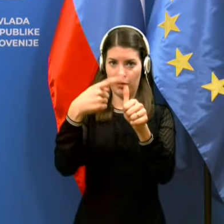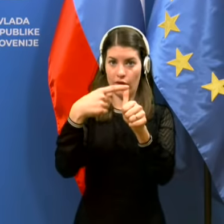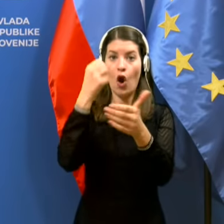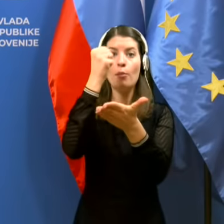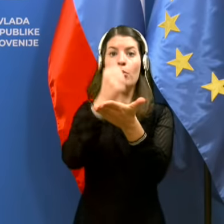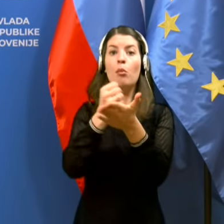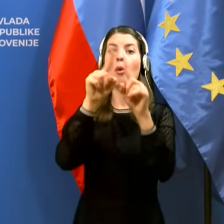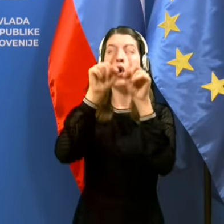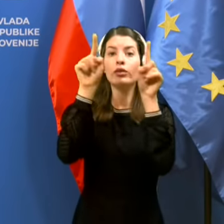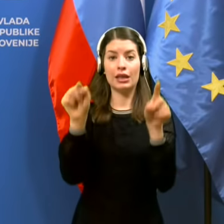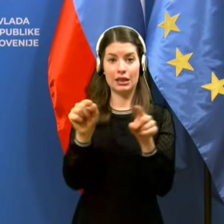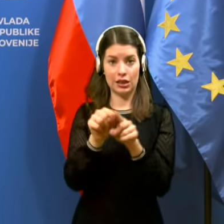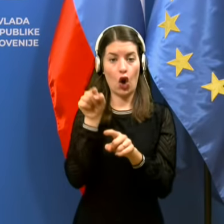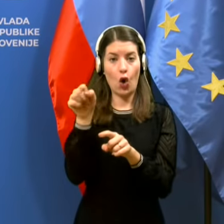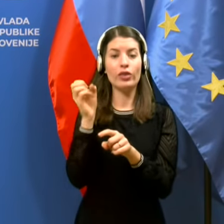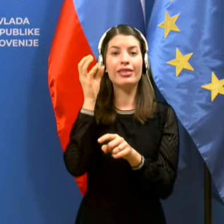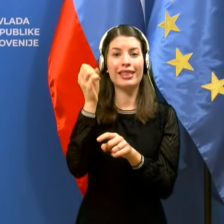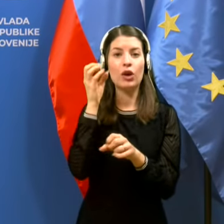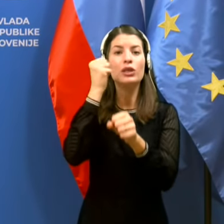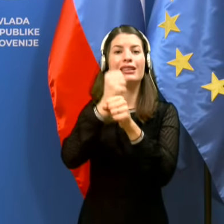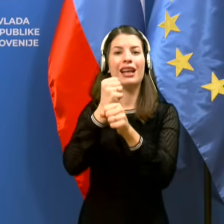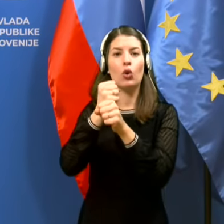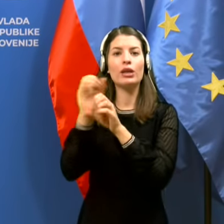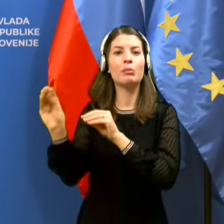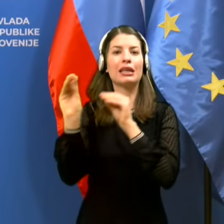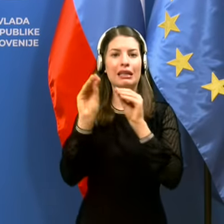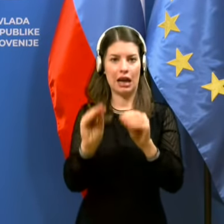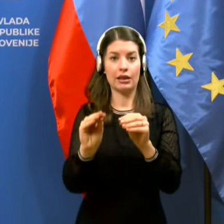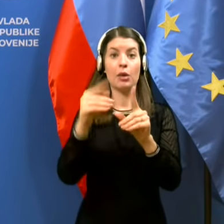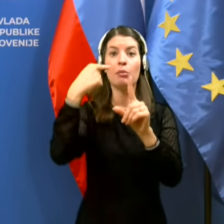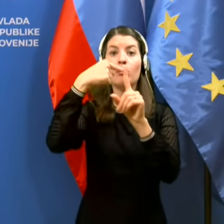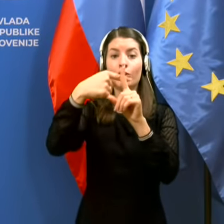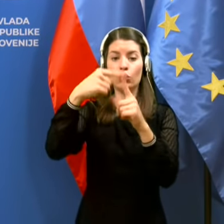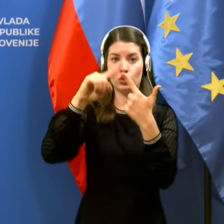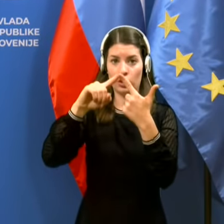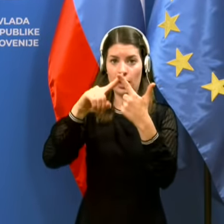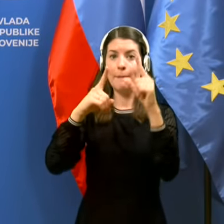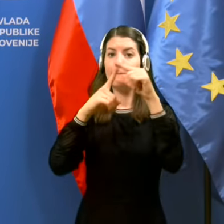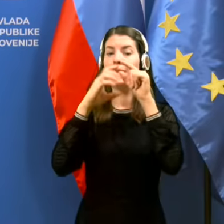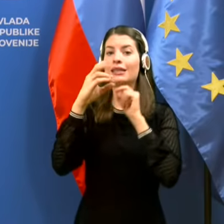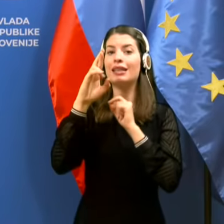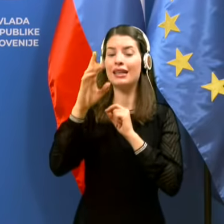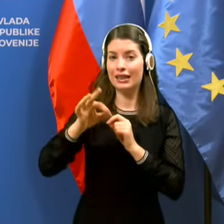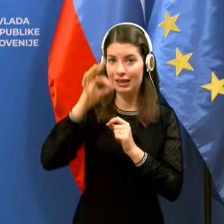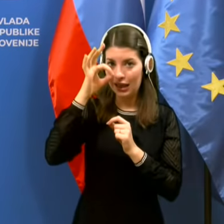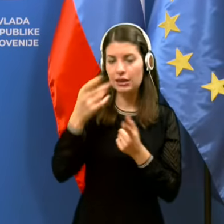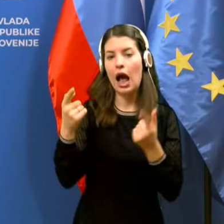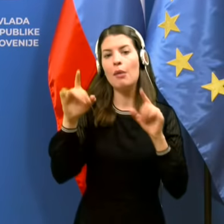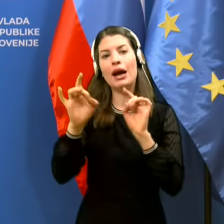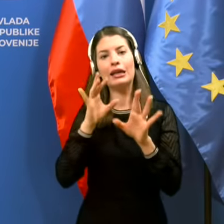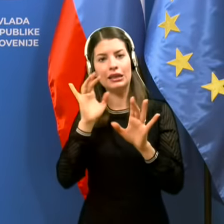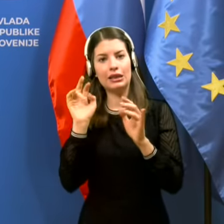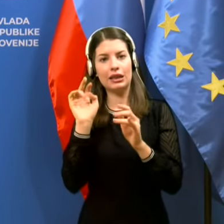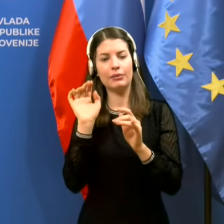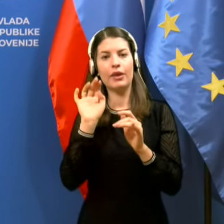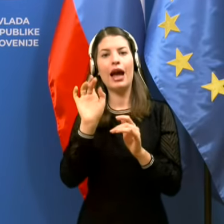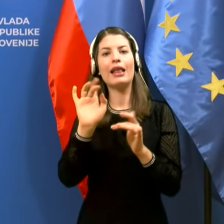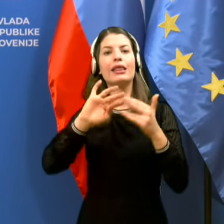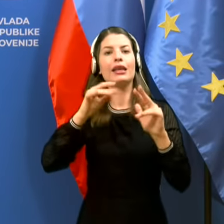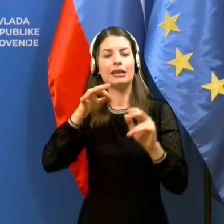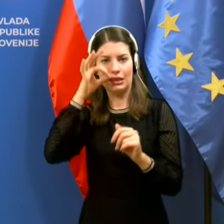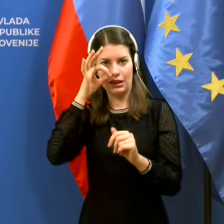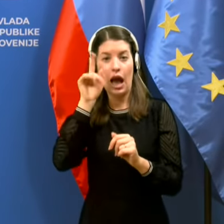potrdila, da je dnevni delovni migrant tudi potrdilo o PCR testu ali hitroantigenskem testu, s tem, da